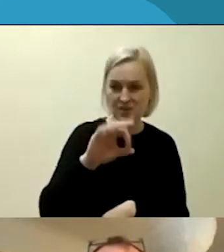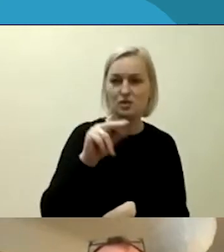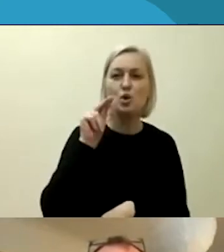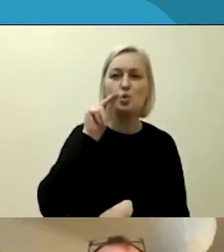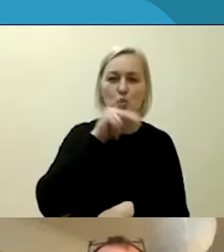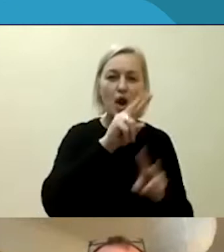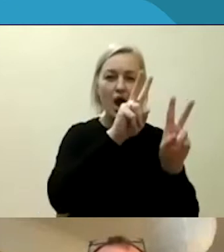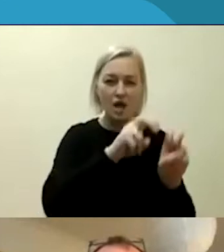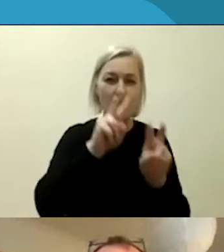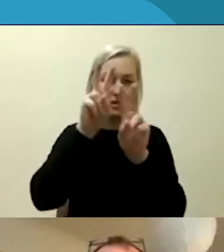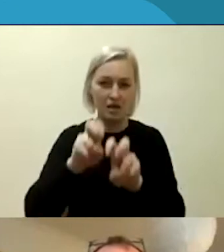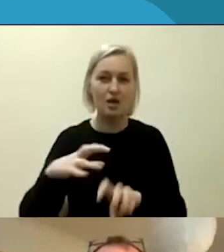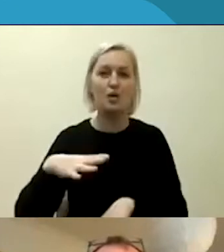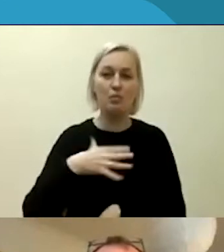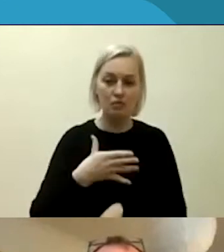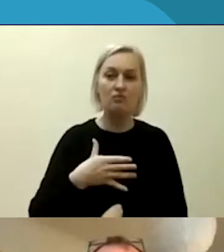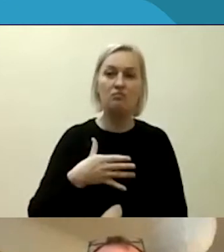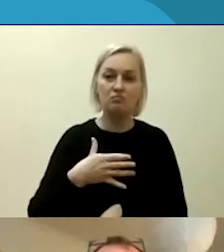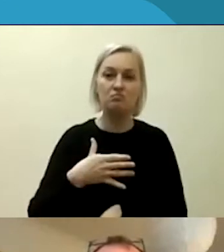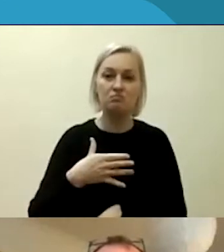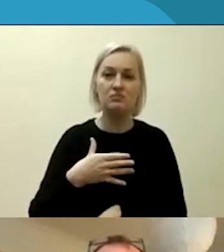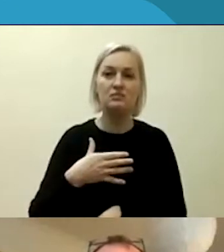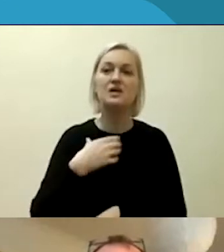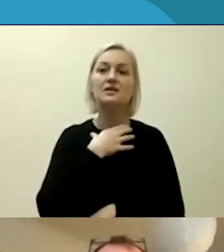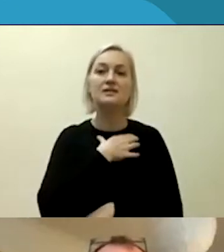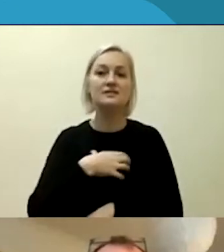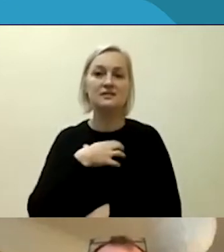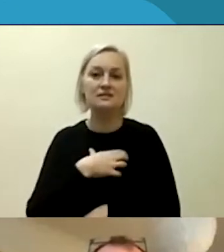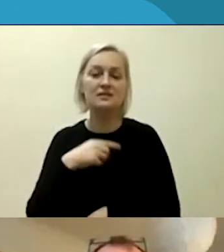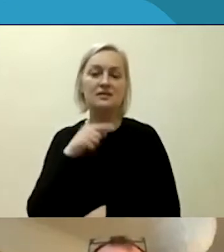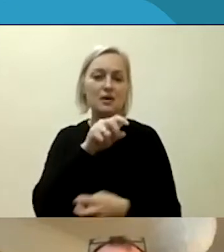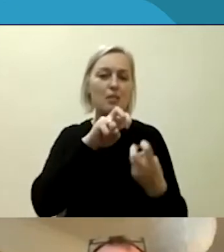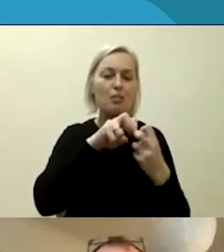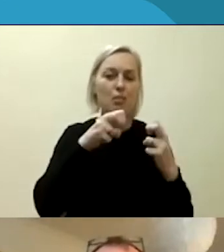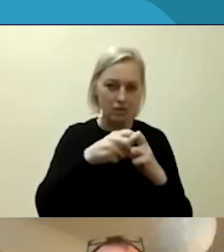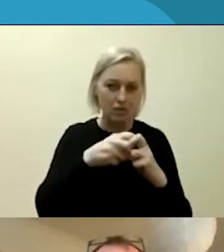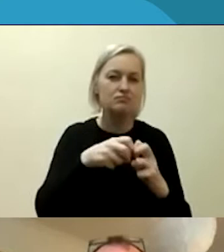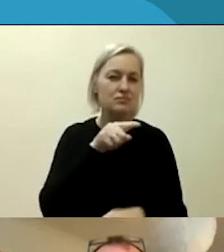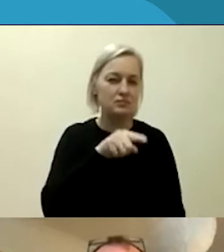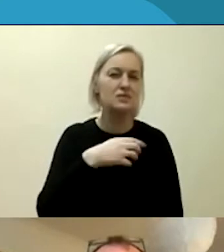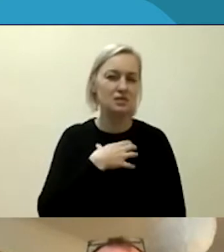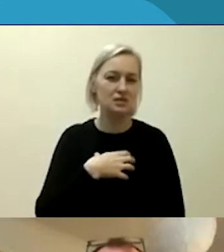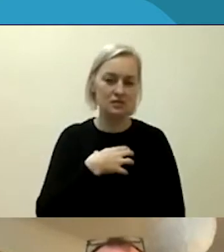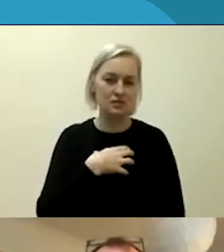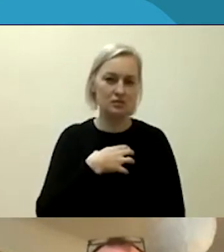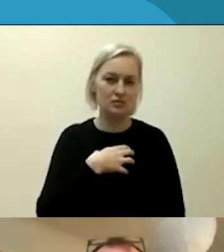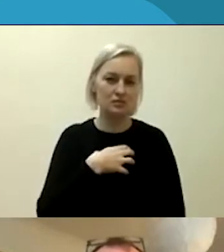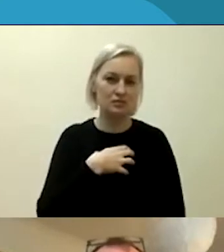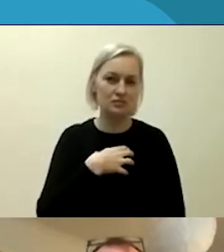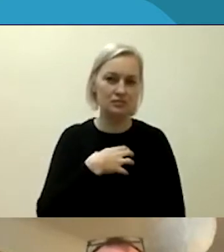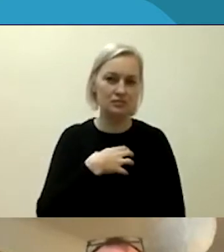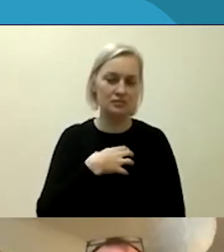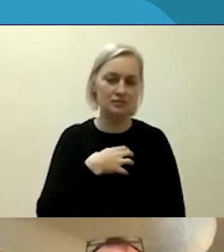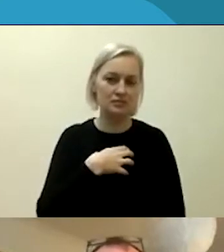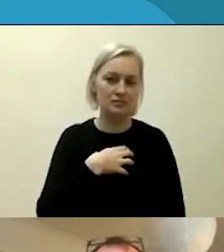labai svarbu į tą problemą atkreipti dėmesį, tam, kad suprastume jos